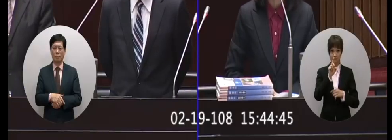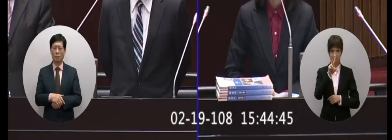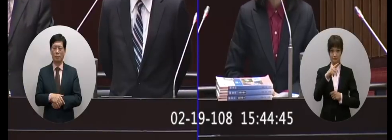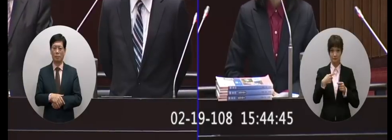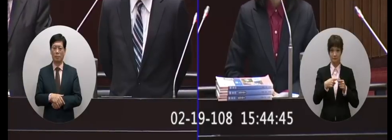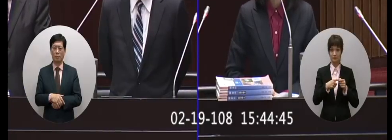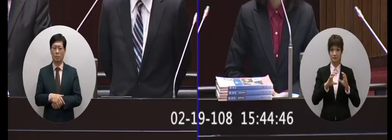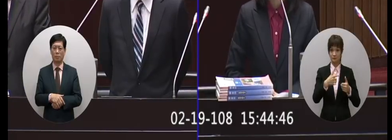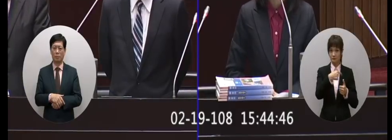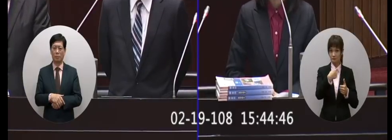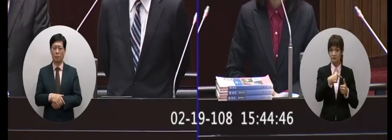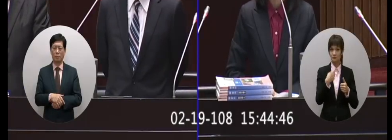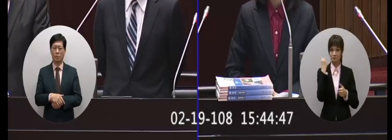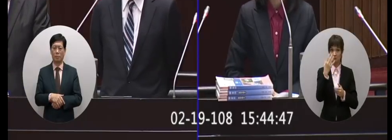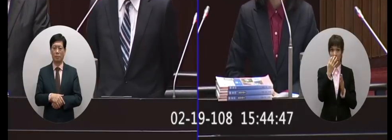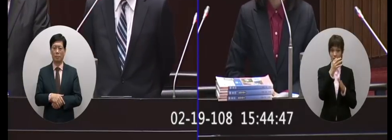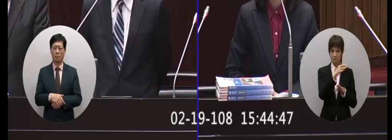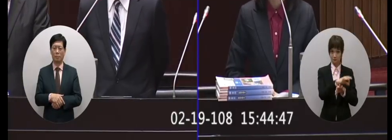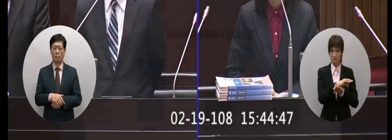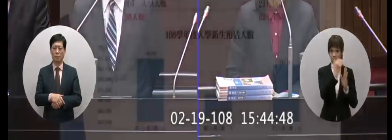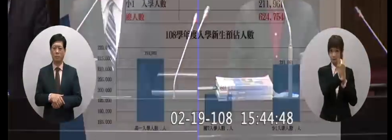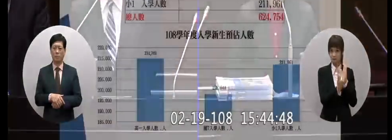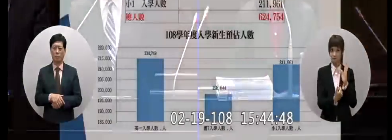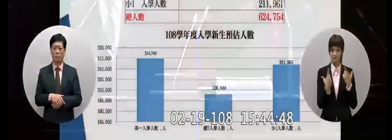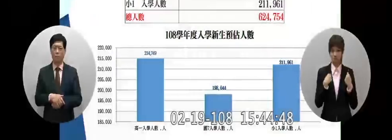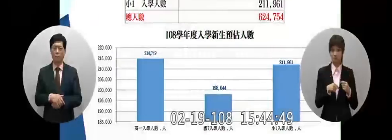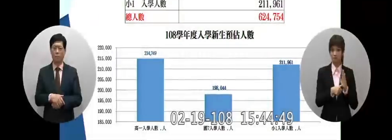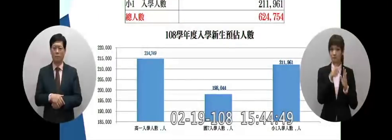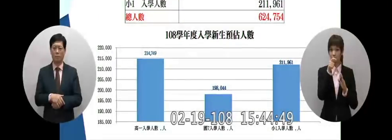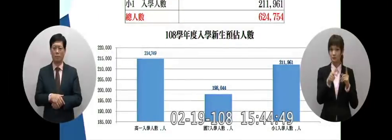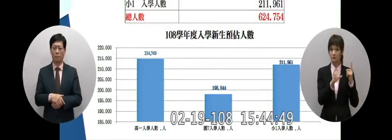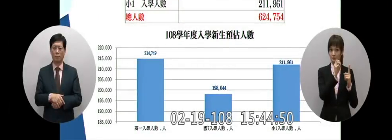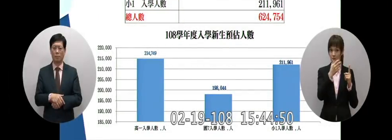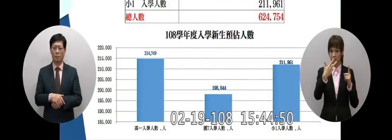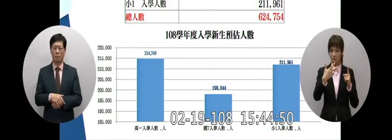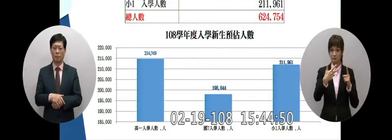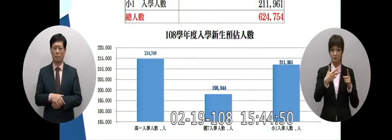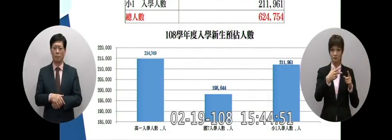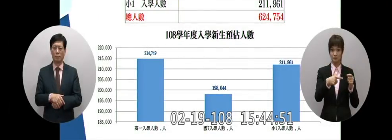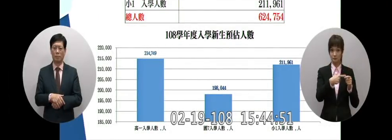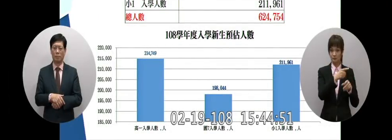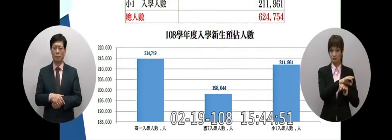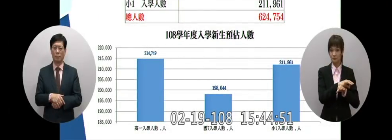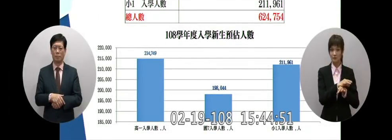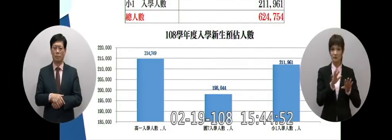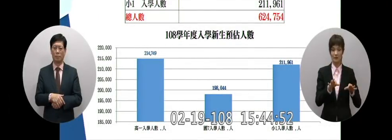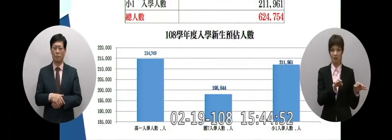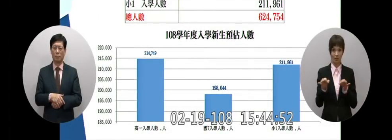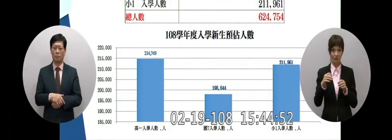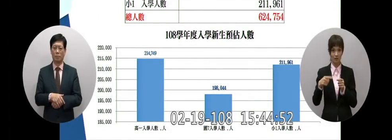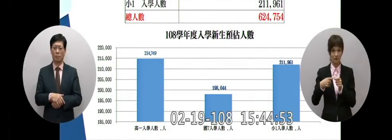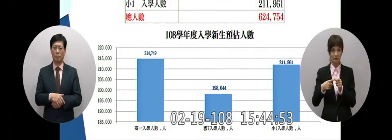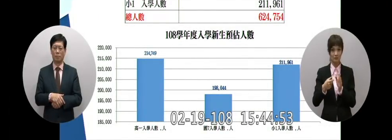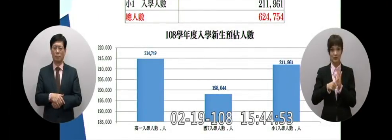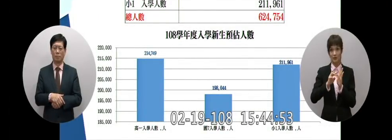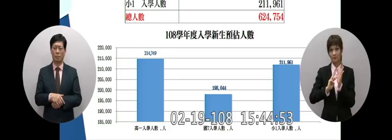課綱新課綱原來是107課綱但是後來延了一年叫108課綱那您